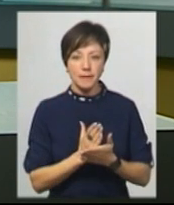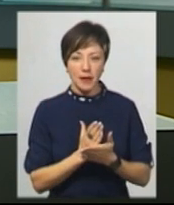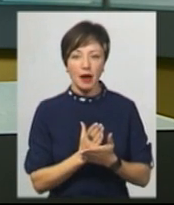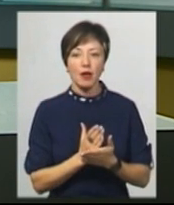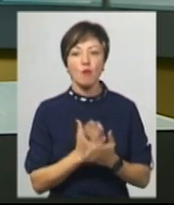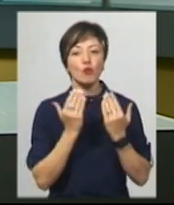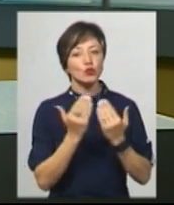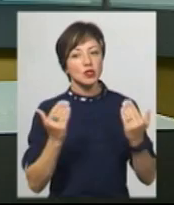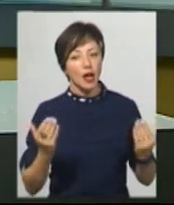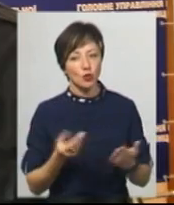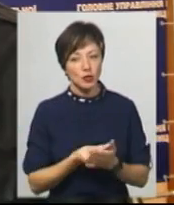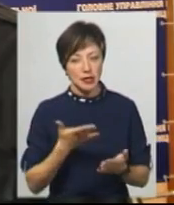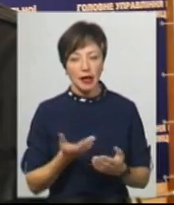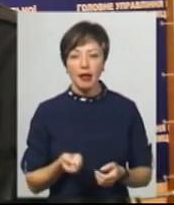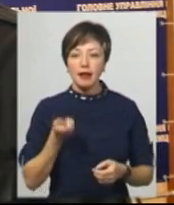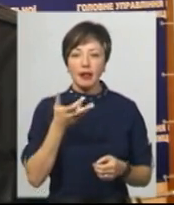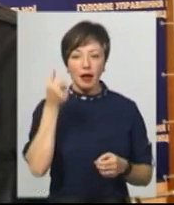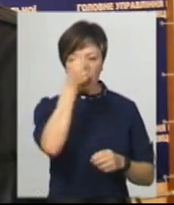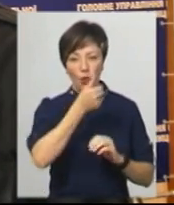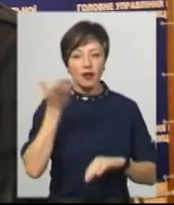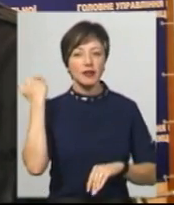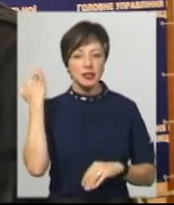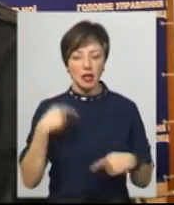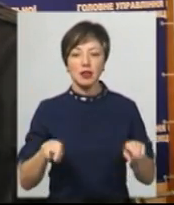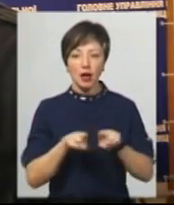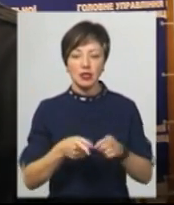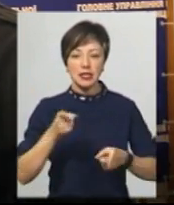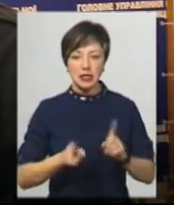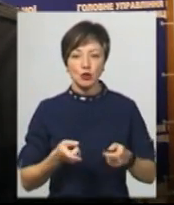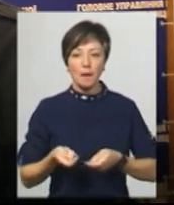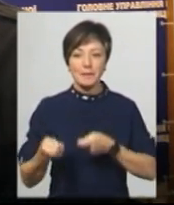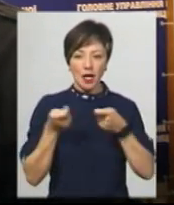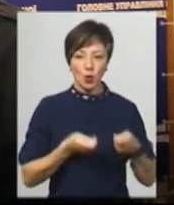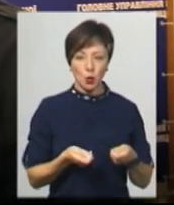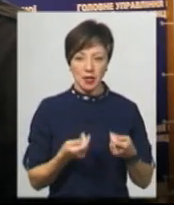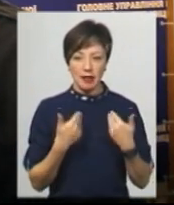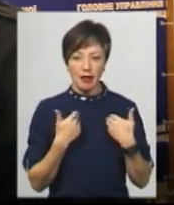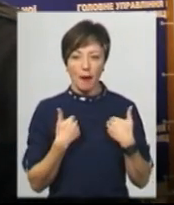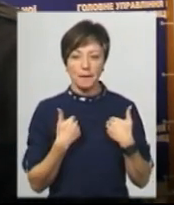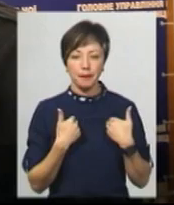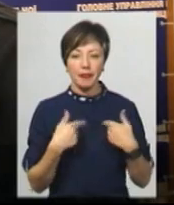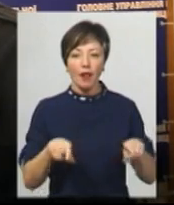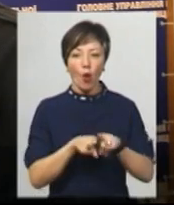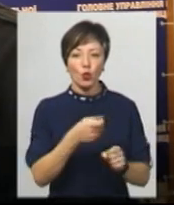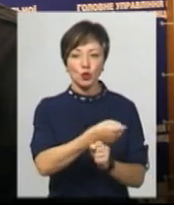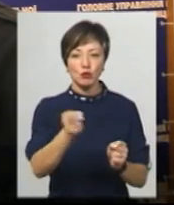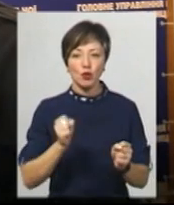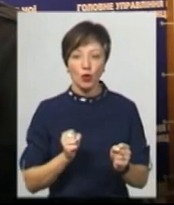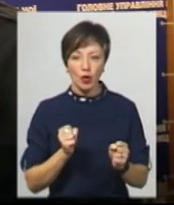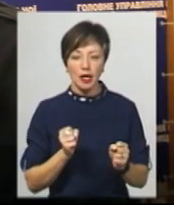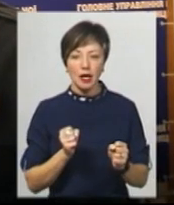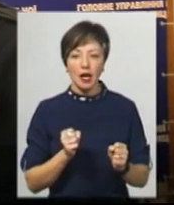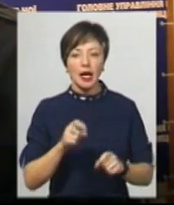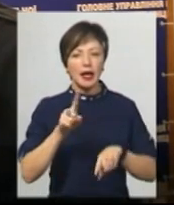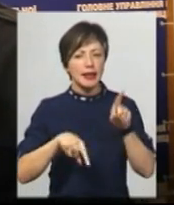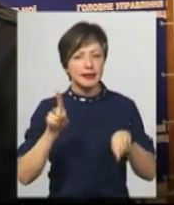цінність. Декілька років тому також дійсно нам приносили таку зброю, вона дійсно була